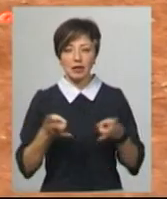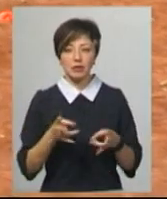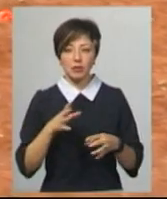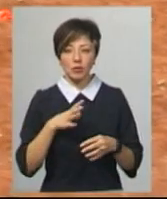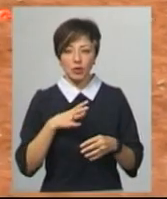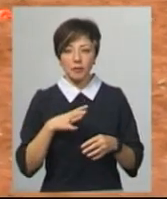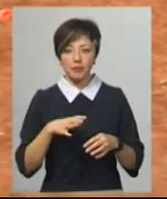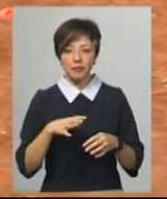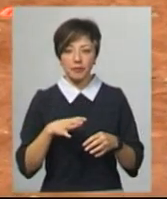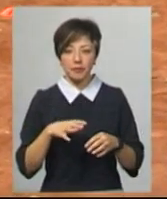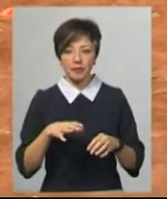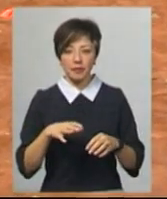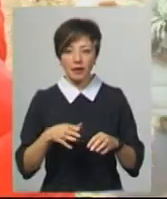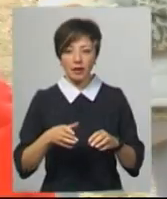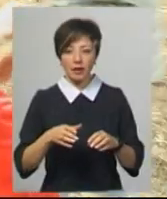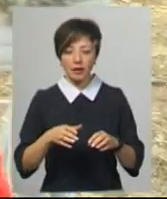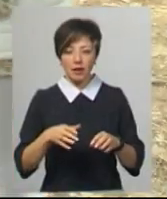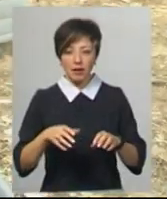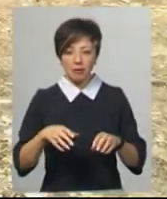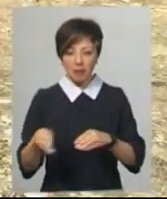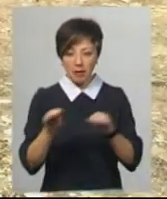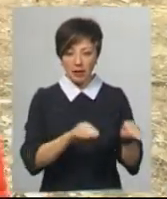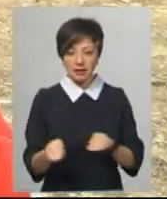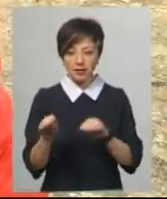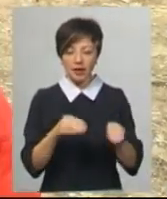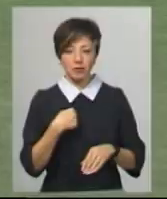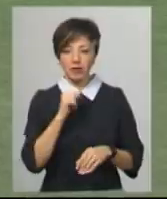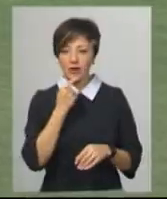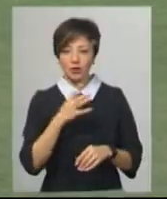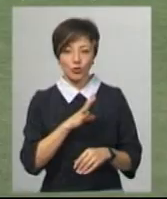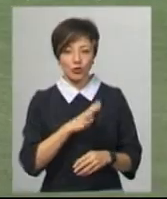переставляти, і це для мене було важко.